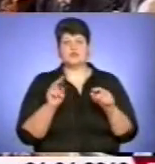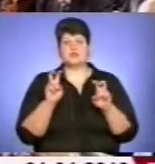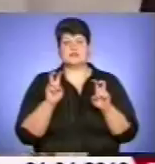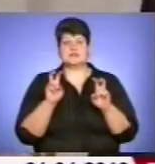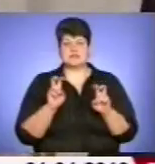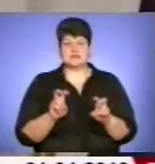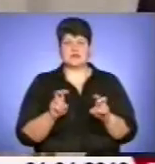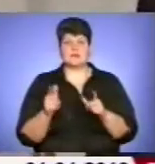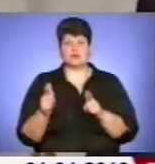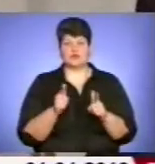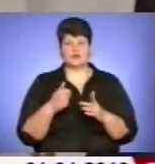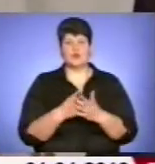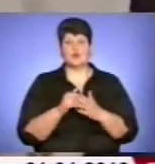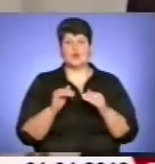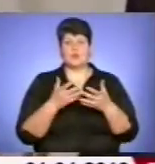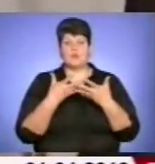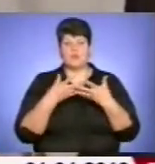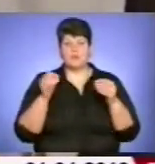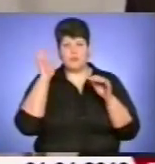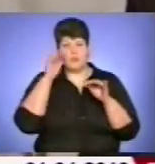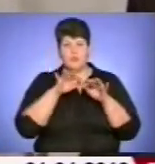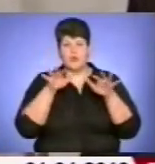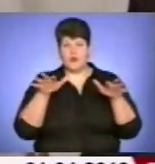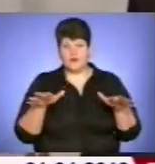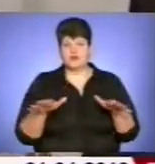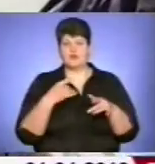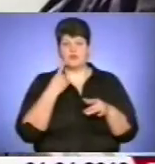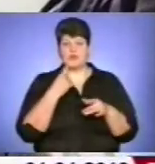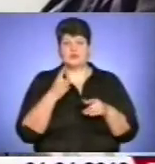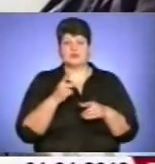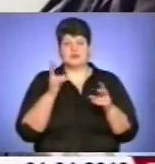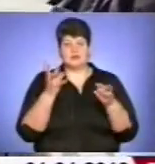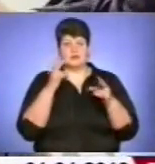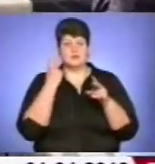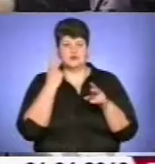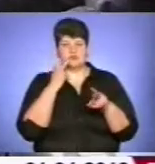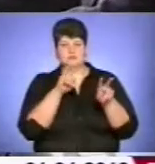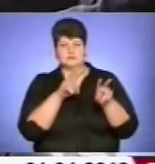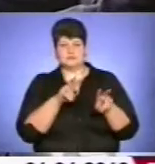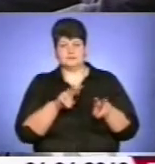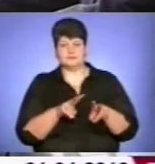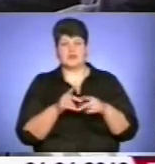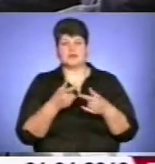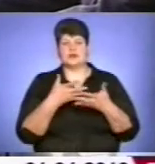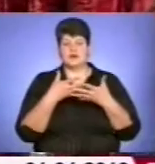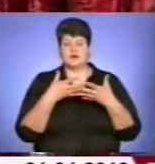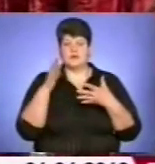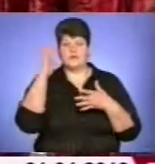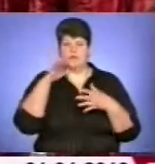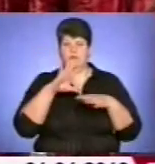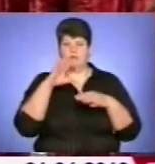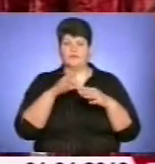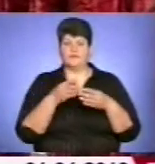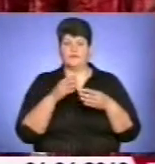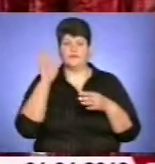повені. Голова облдержадміністрації доручив відповідним службам здійснювати постійний моніторинг повеневої ситуації в регіоні та вживати